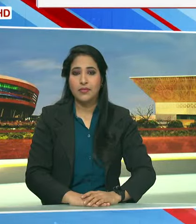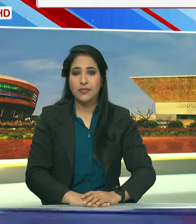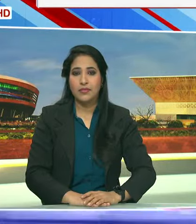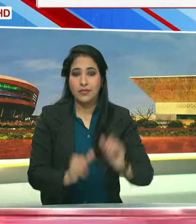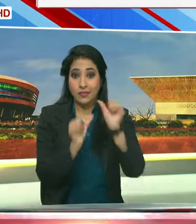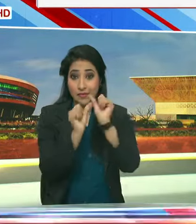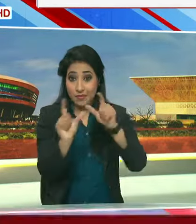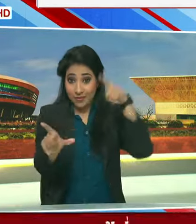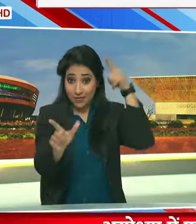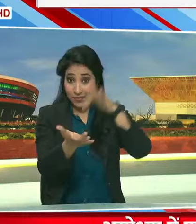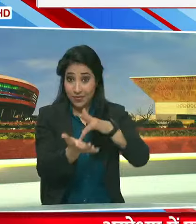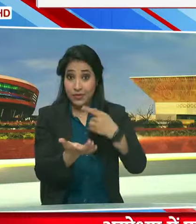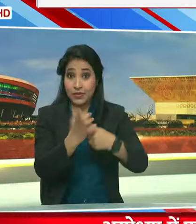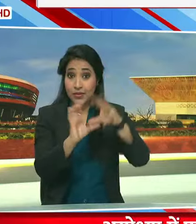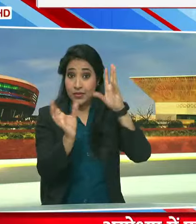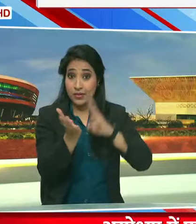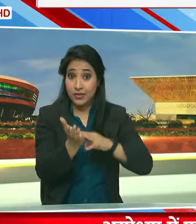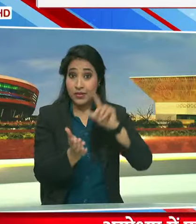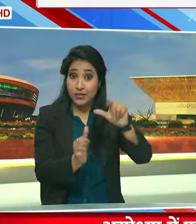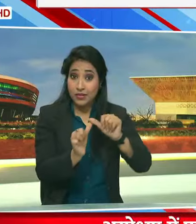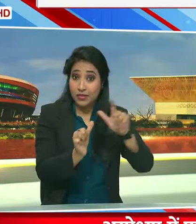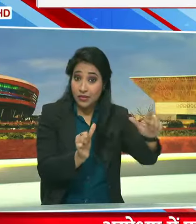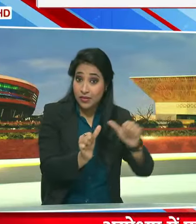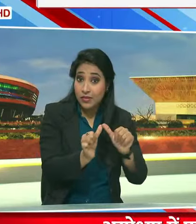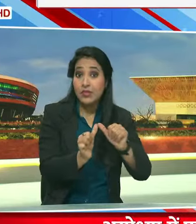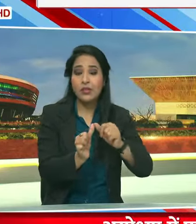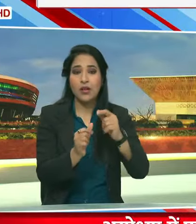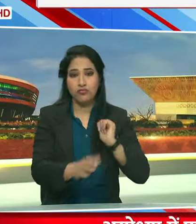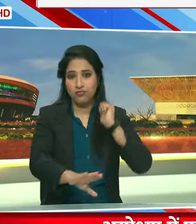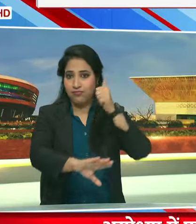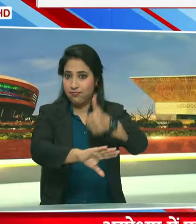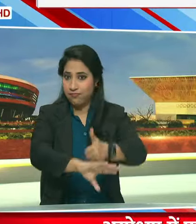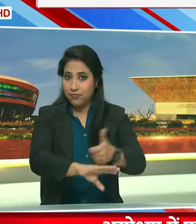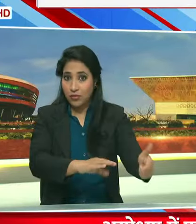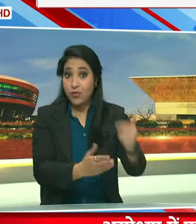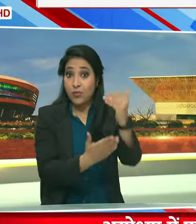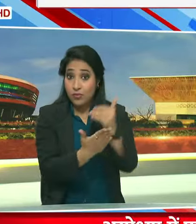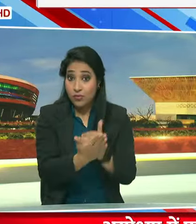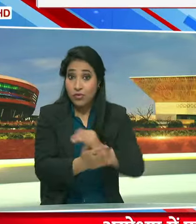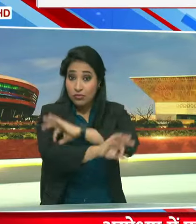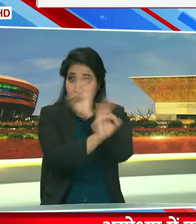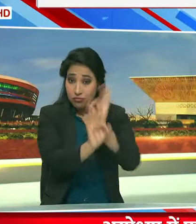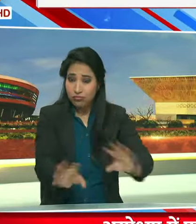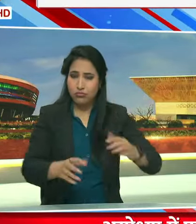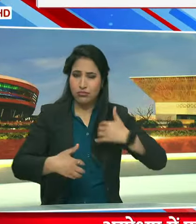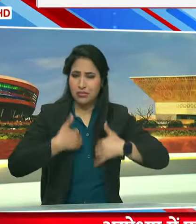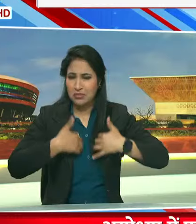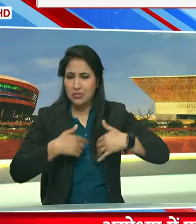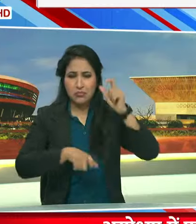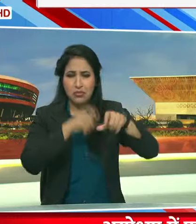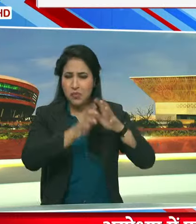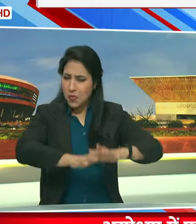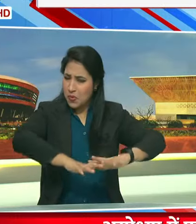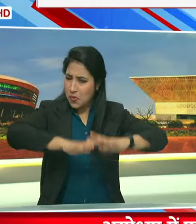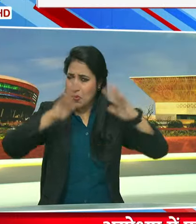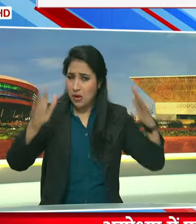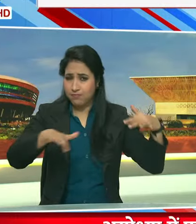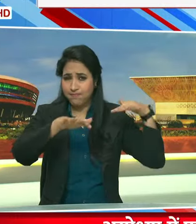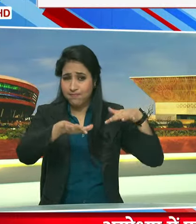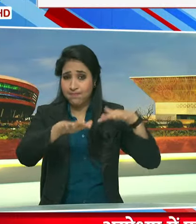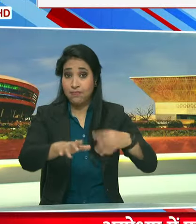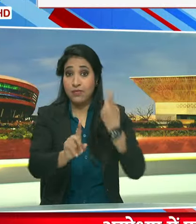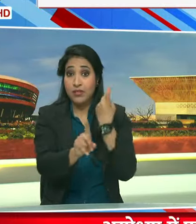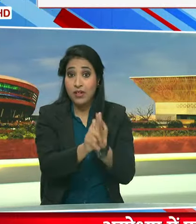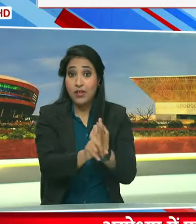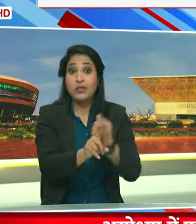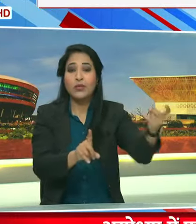अयोध्या में राम लला विराजमान की प्रान प्रतिष्टा समारों की तैयारियां जोरों पर काशी